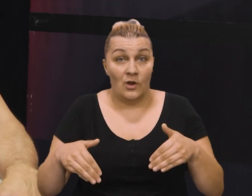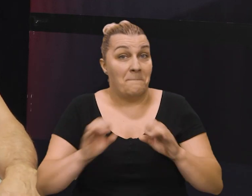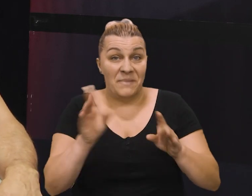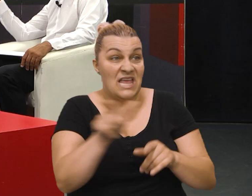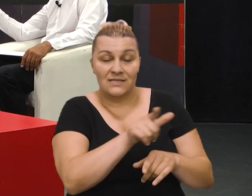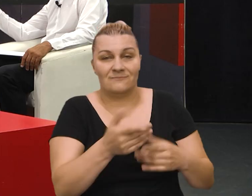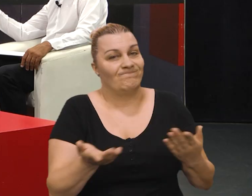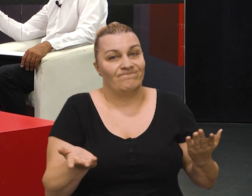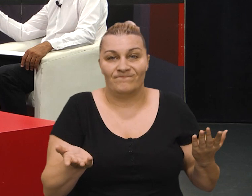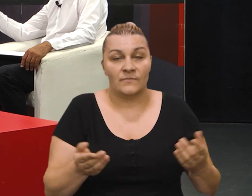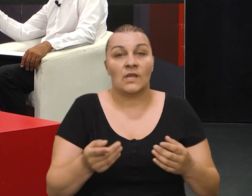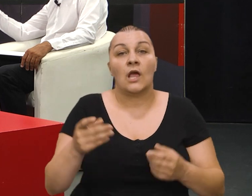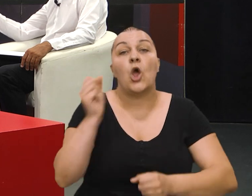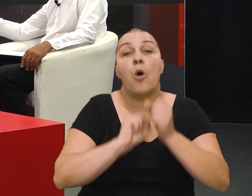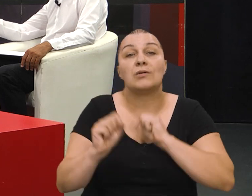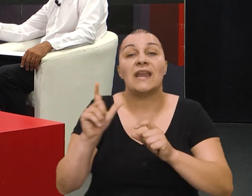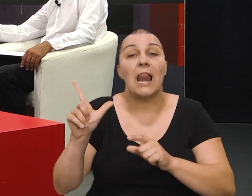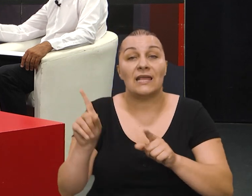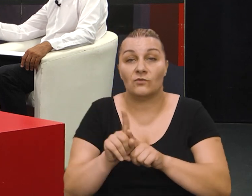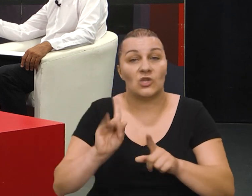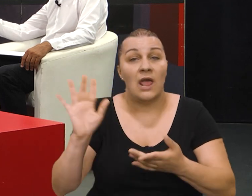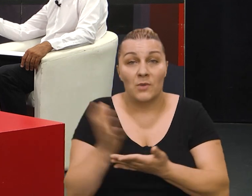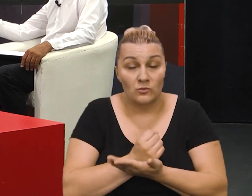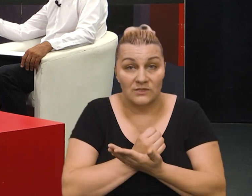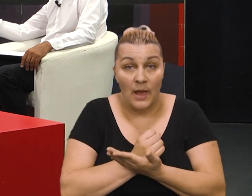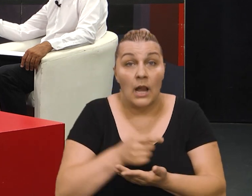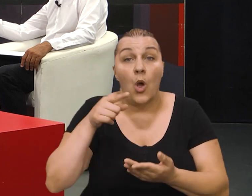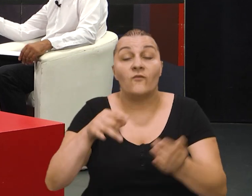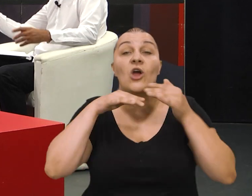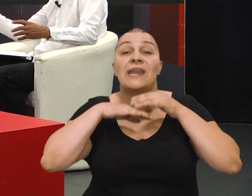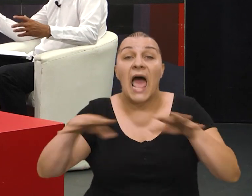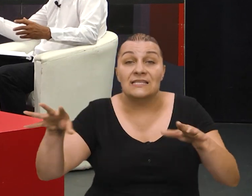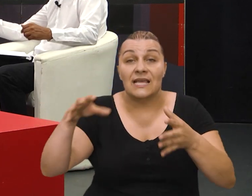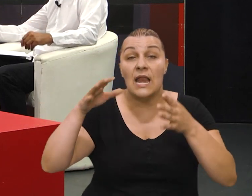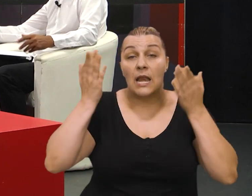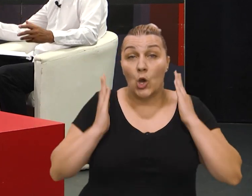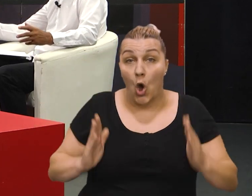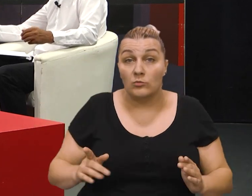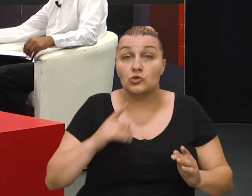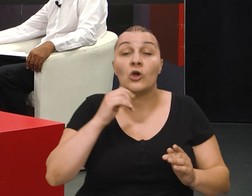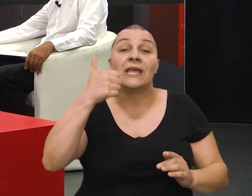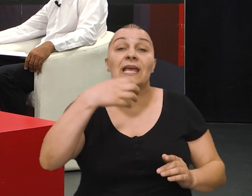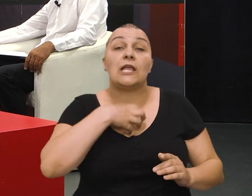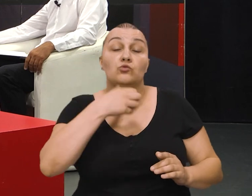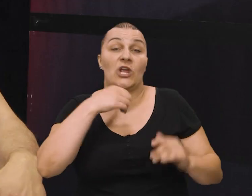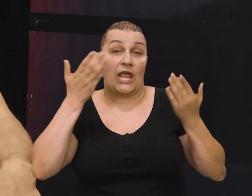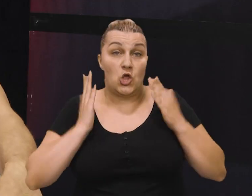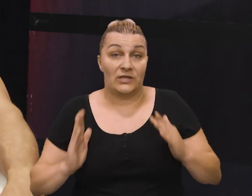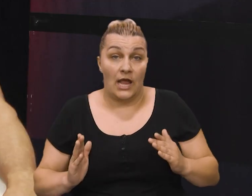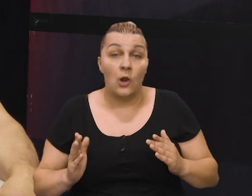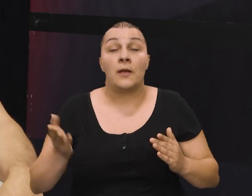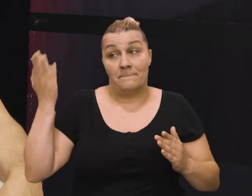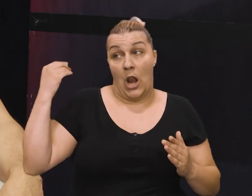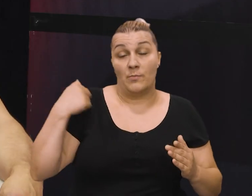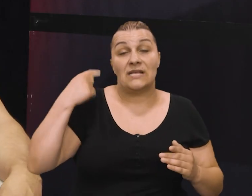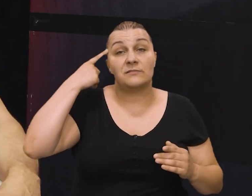1994 o pomoći obrane Livna jednostavno to je jedan nacionalni korpus koji je jedna duša jednu tijelu Malo